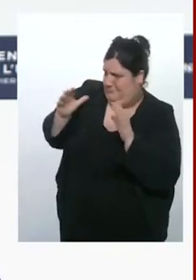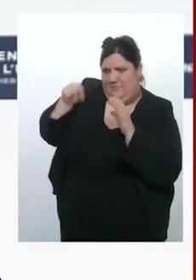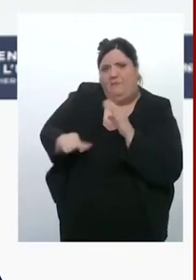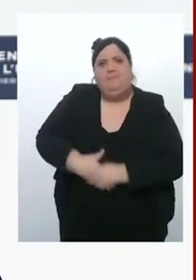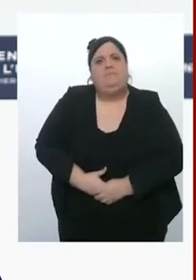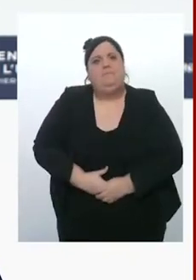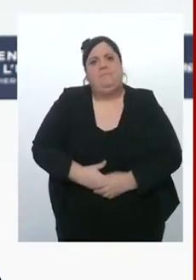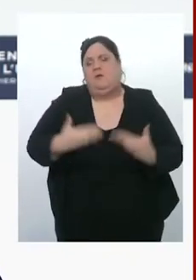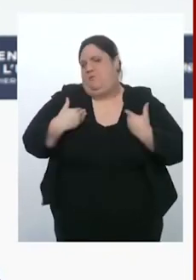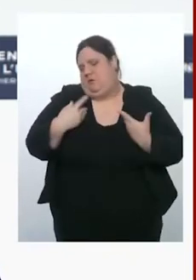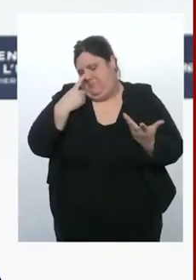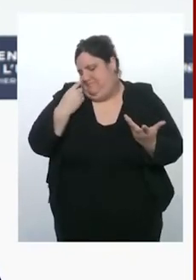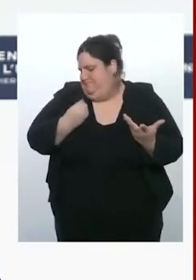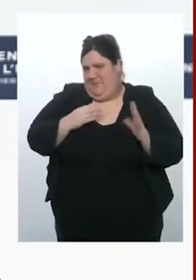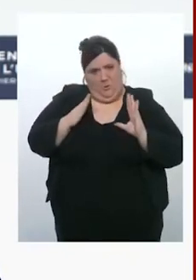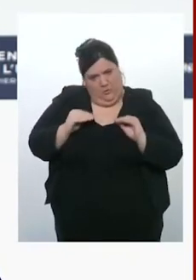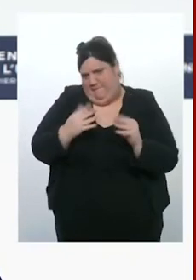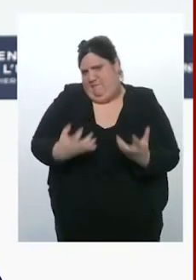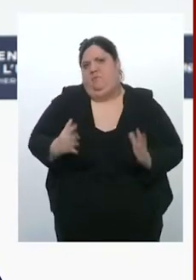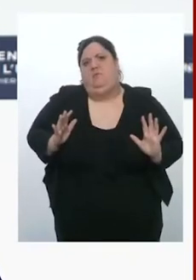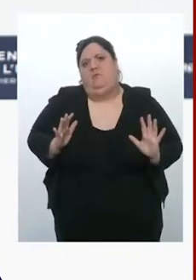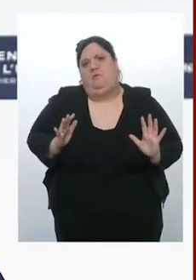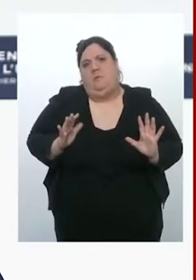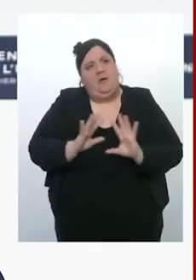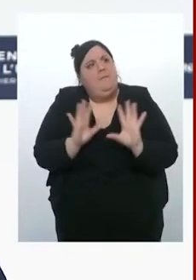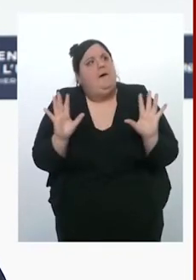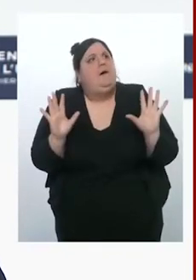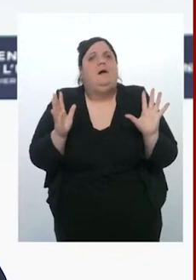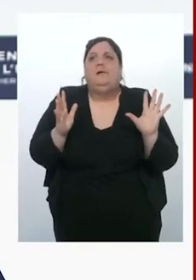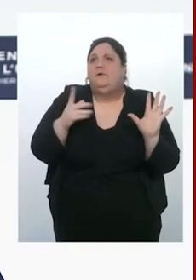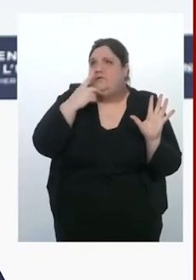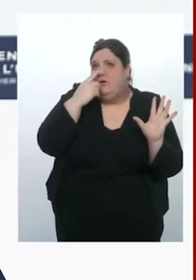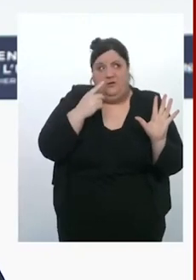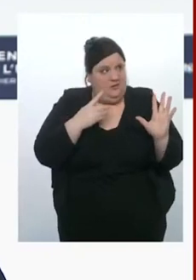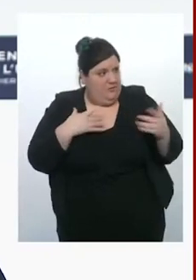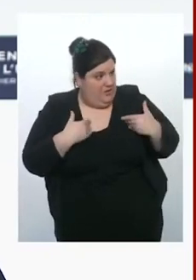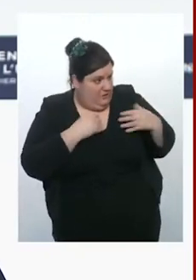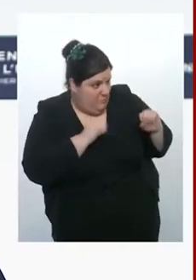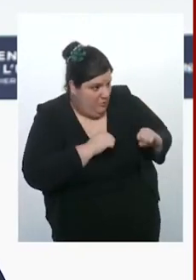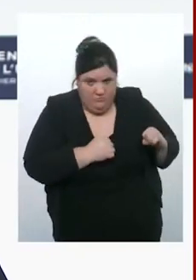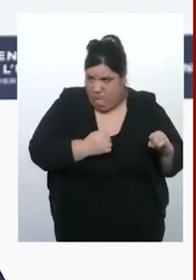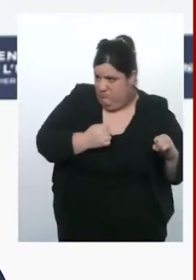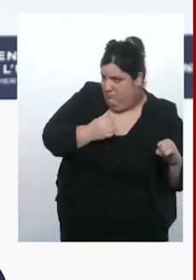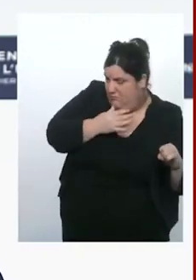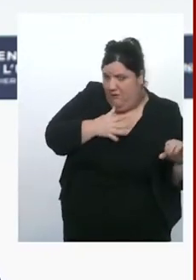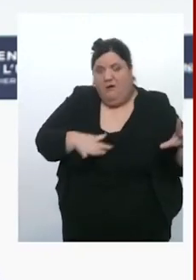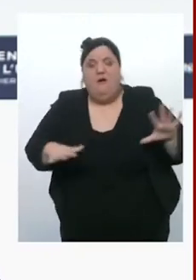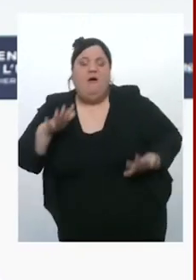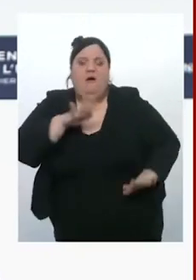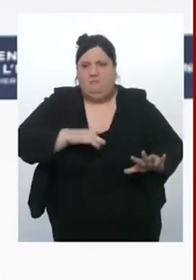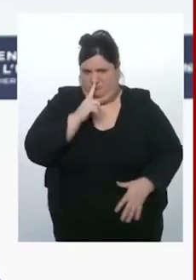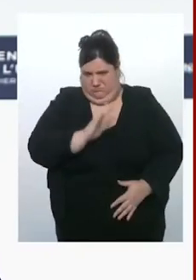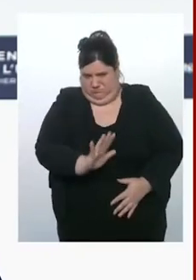Moi, je déplore pas ou je ne conjecture pas sur ce qui ne dépend pas de moi. Si l'Europe, et je dirais à fortiori chacun de nos États membres,